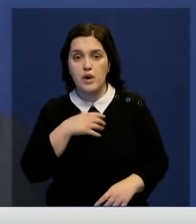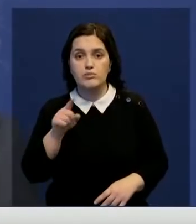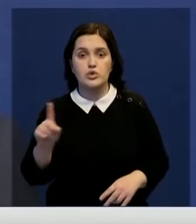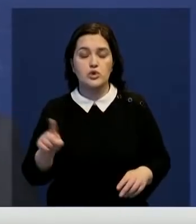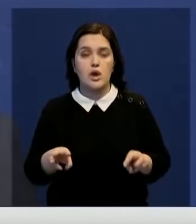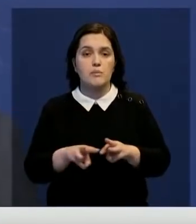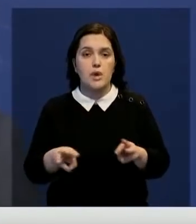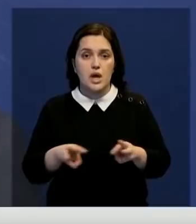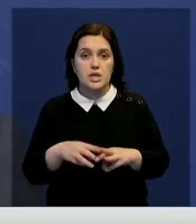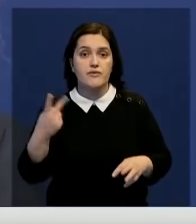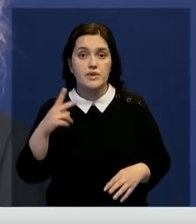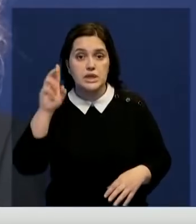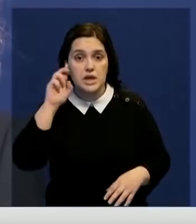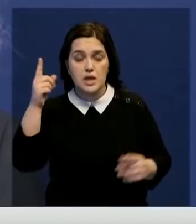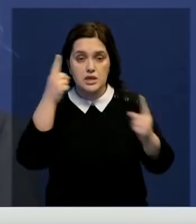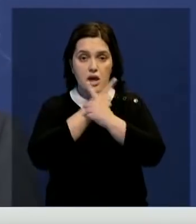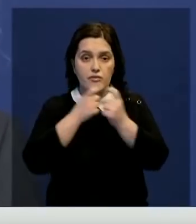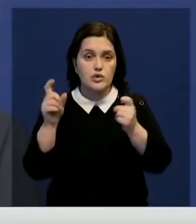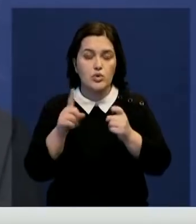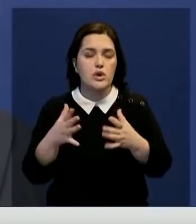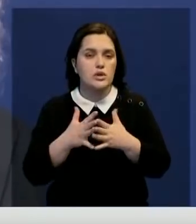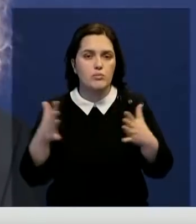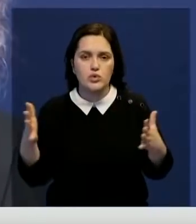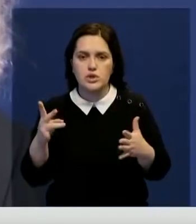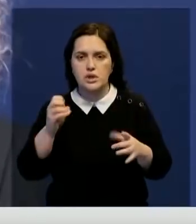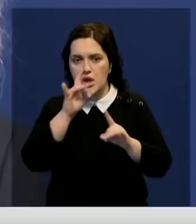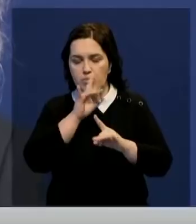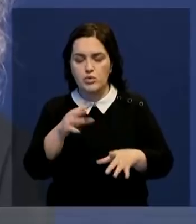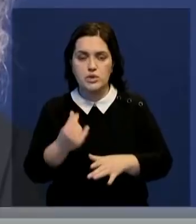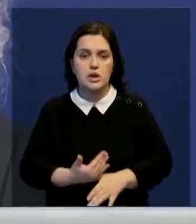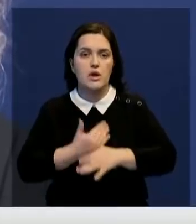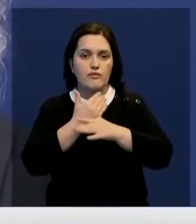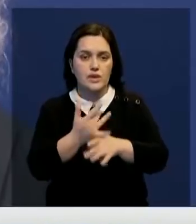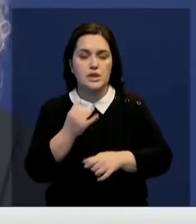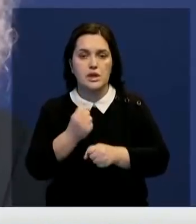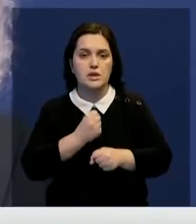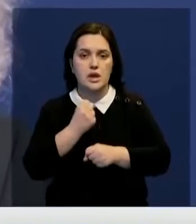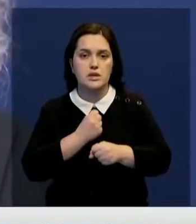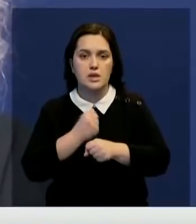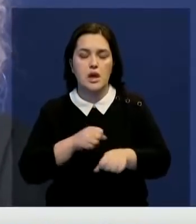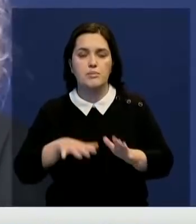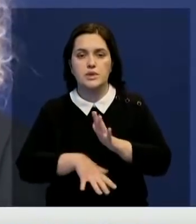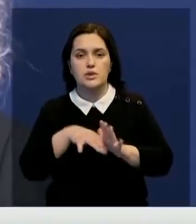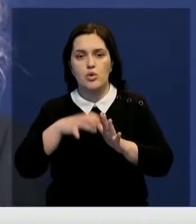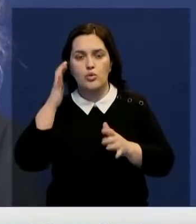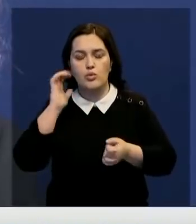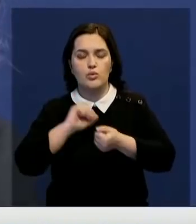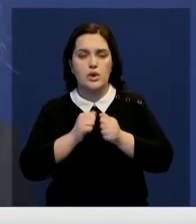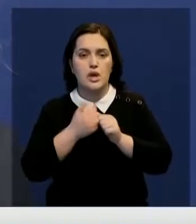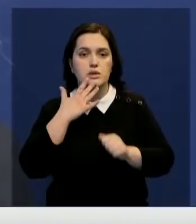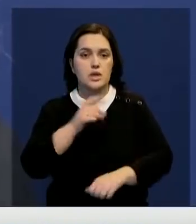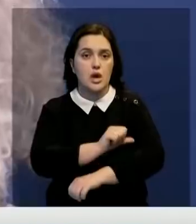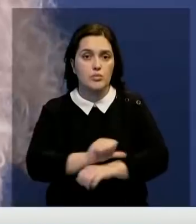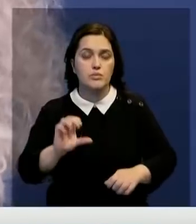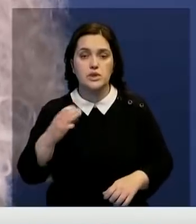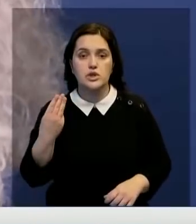правительства 20 стран заявили о том, что они больше не собираются финансировать и разрабатывать месторождение угля за рубежом. Среди